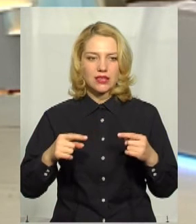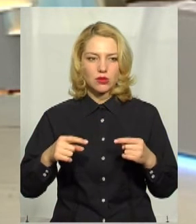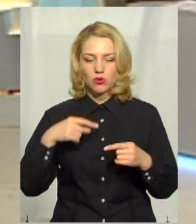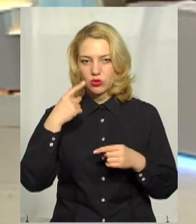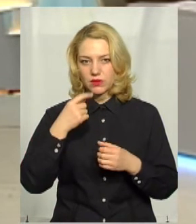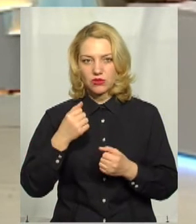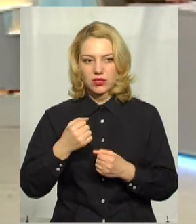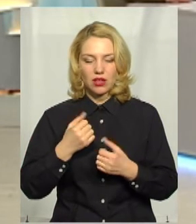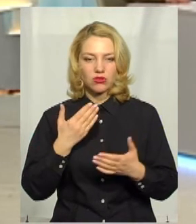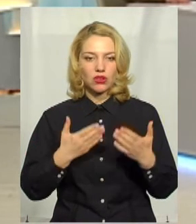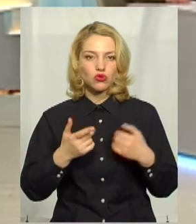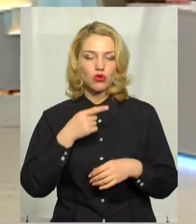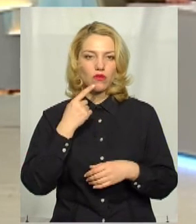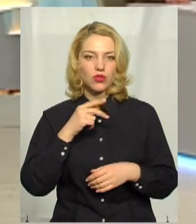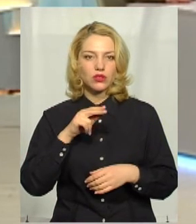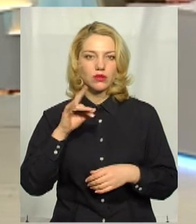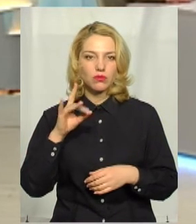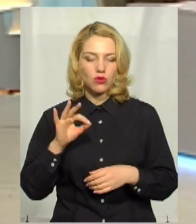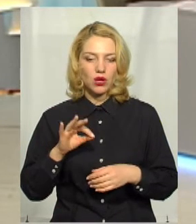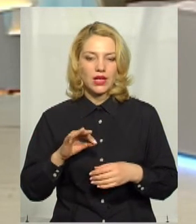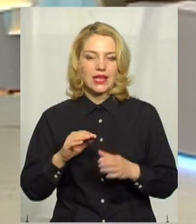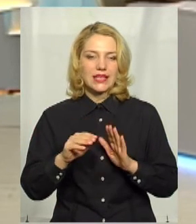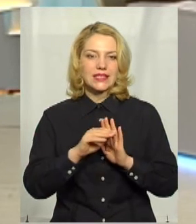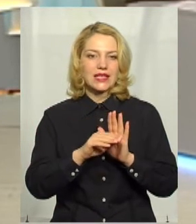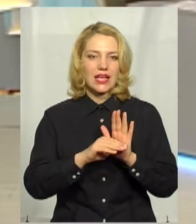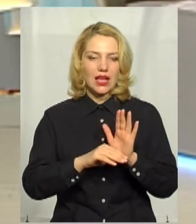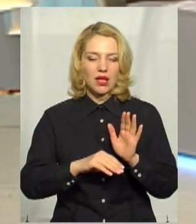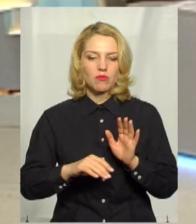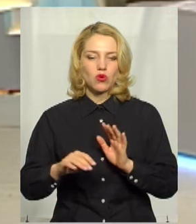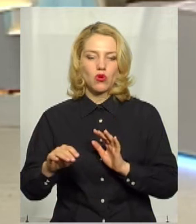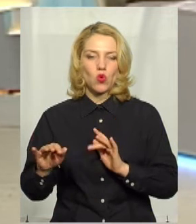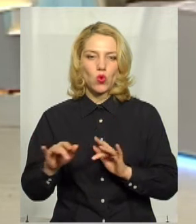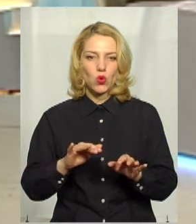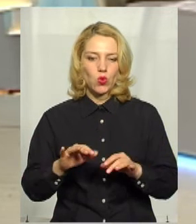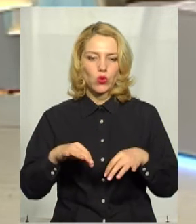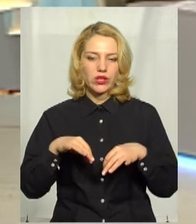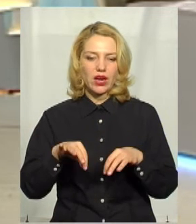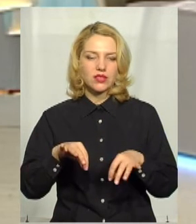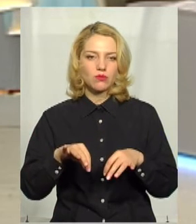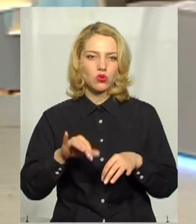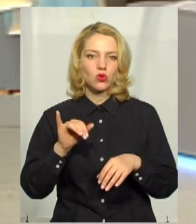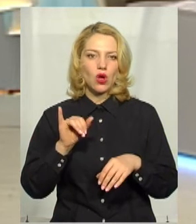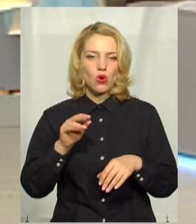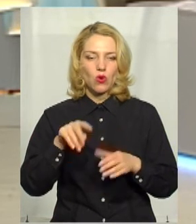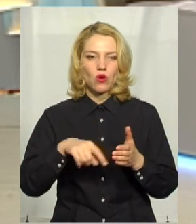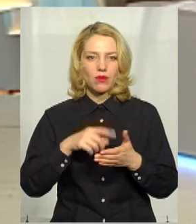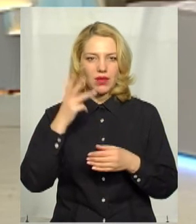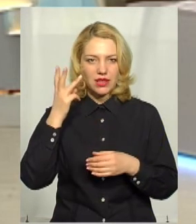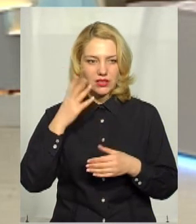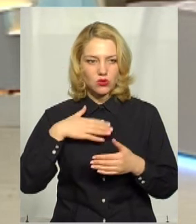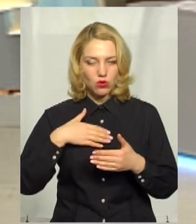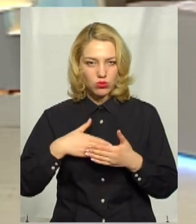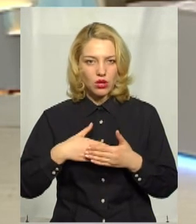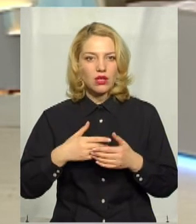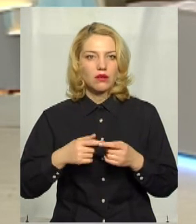захисту. Якщо говорити про схеми руху громадського транспорту у Хмельницькому, ну, були у нас